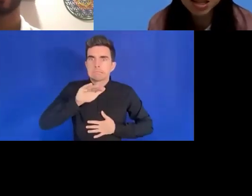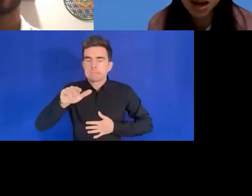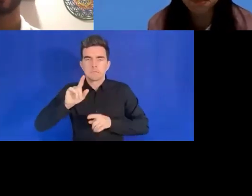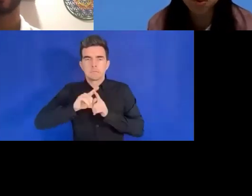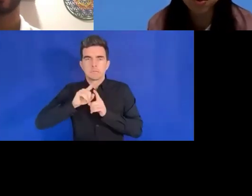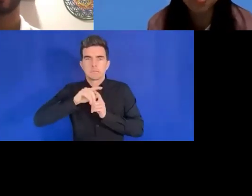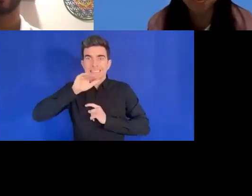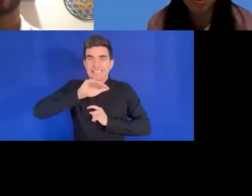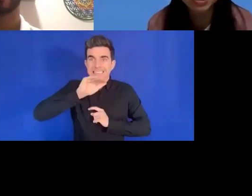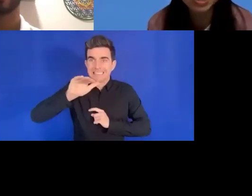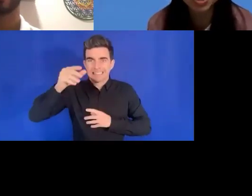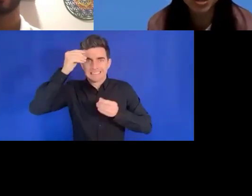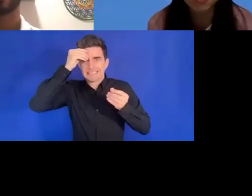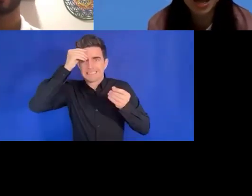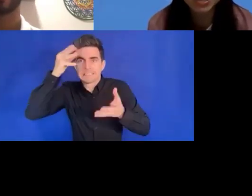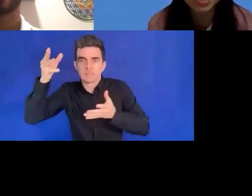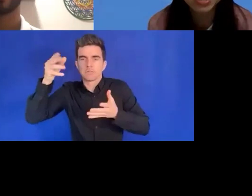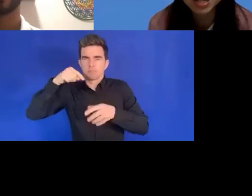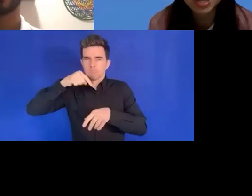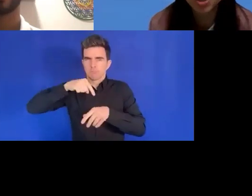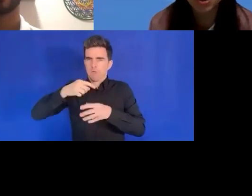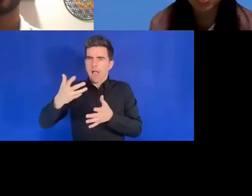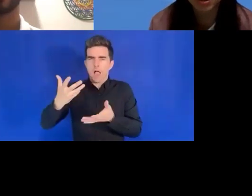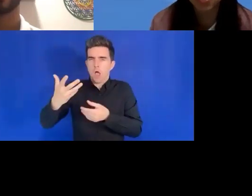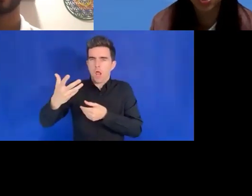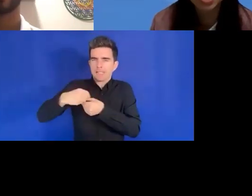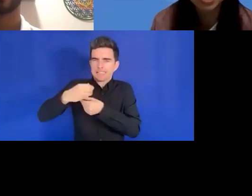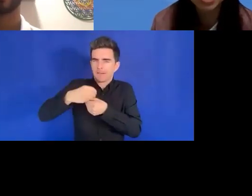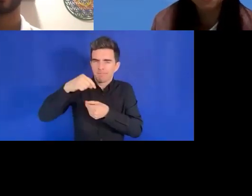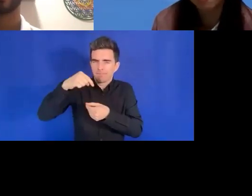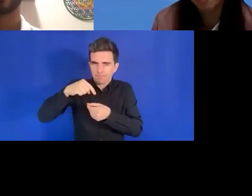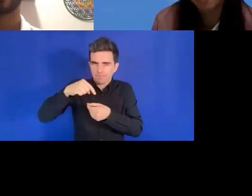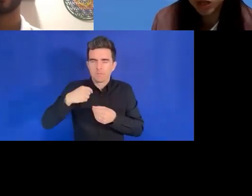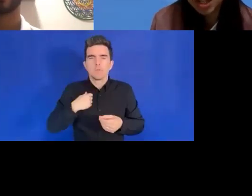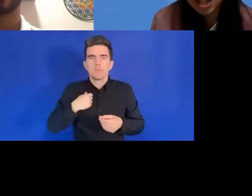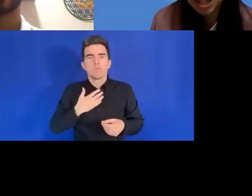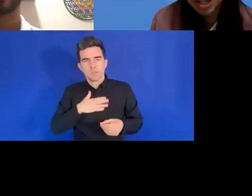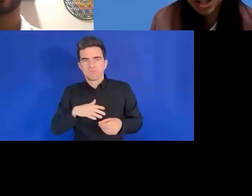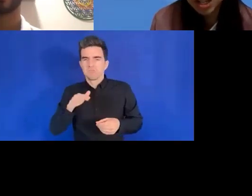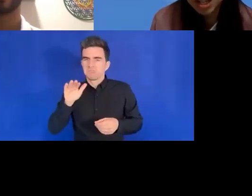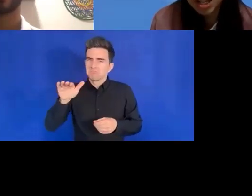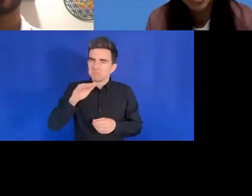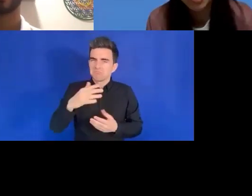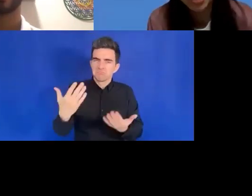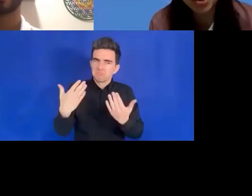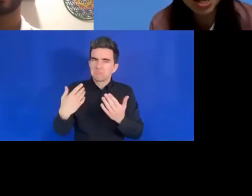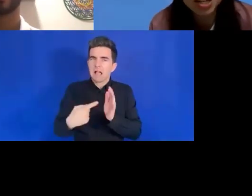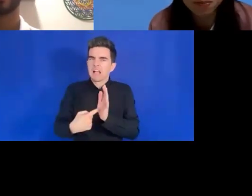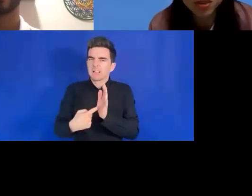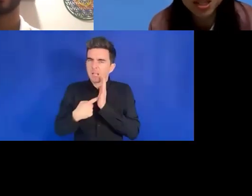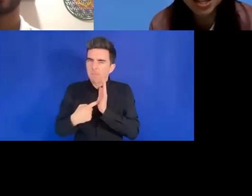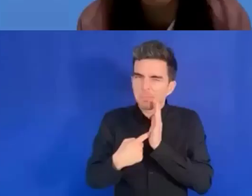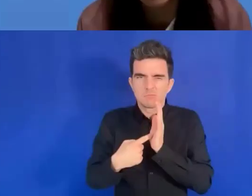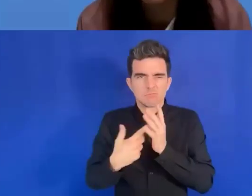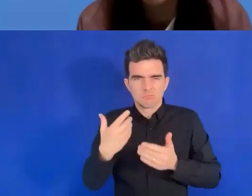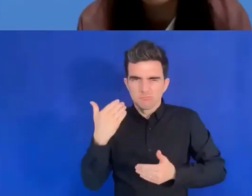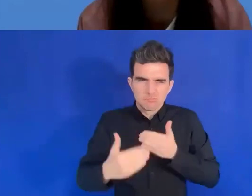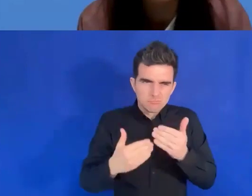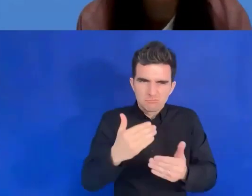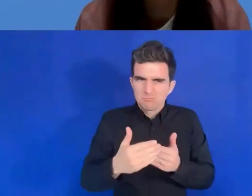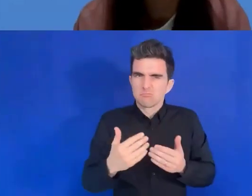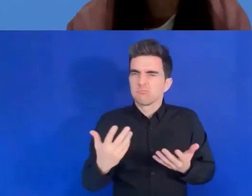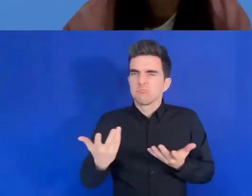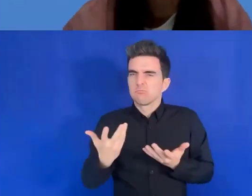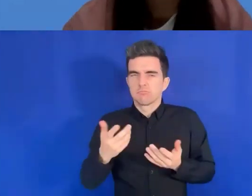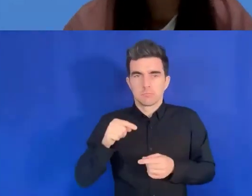Alors, j'aimerais vous demander, donnez-nous, s'il vous plaît, quelques exemples des pratiques que vous avez eues sur place qui sont